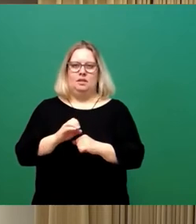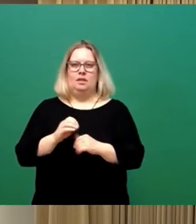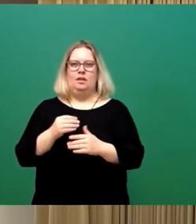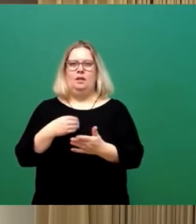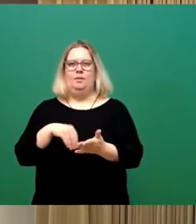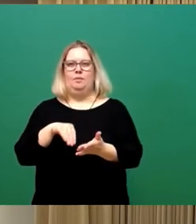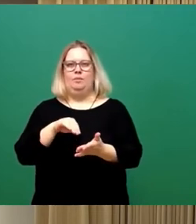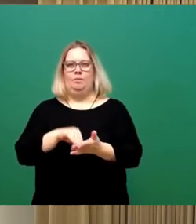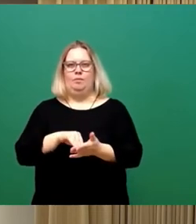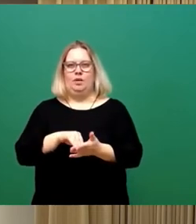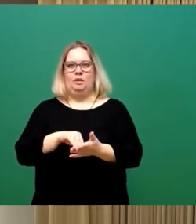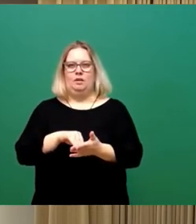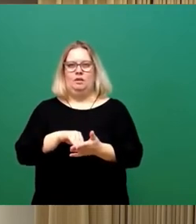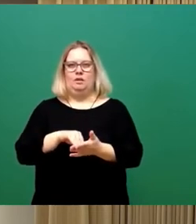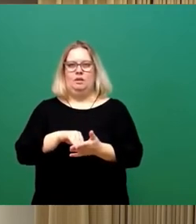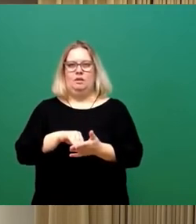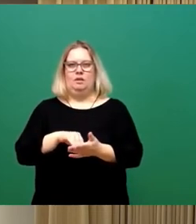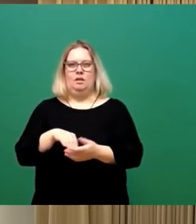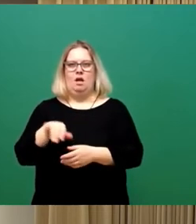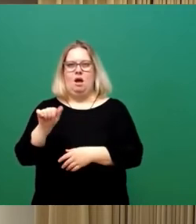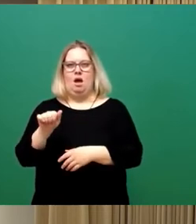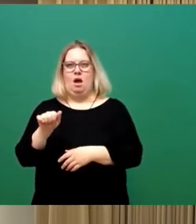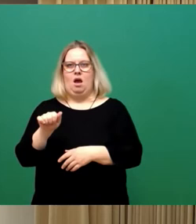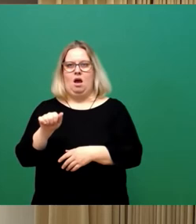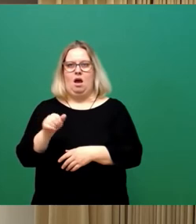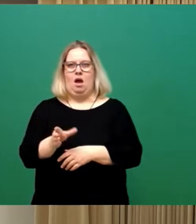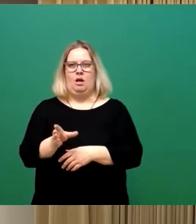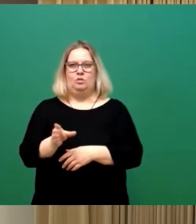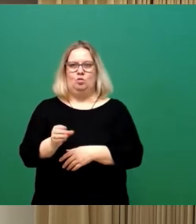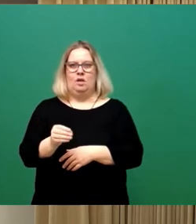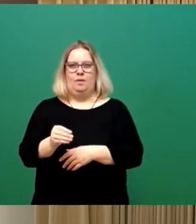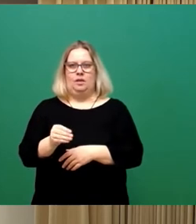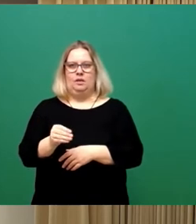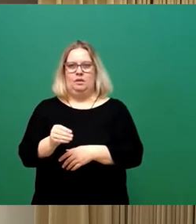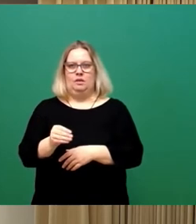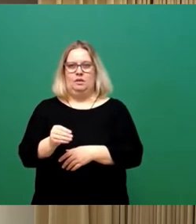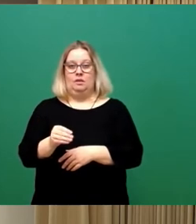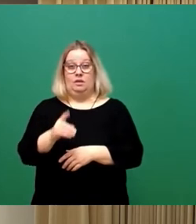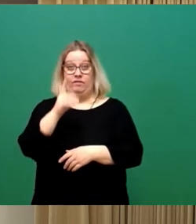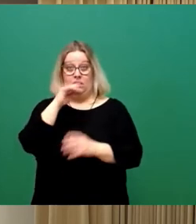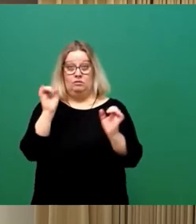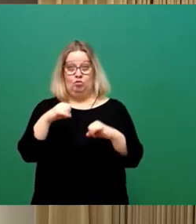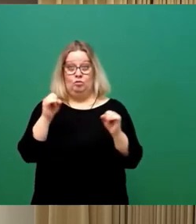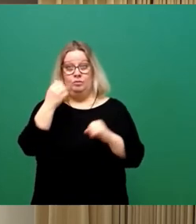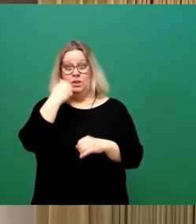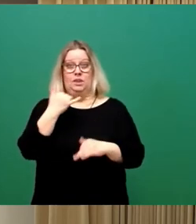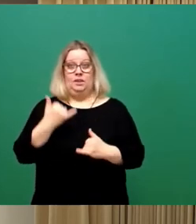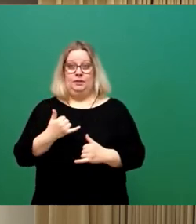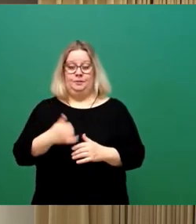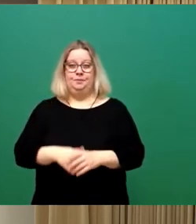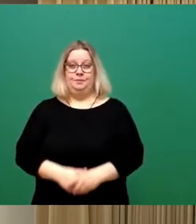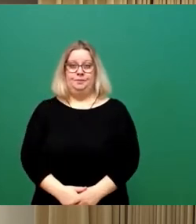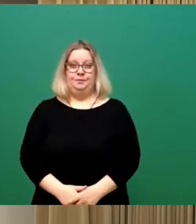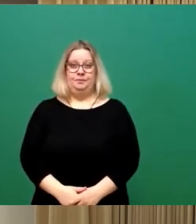Punkt A im Zusammenhang. Wer dem zustimmen möchte, den bitte ich jetzt